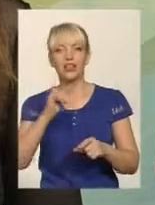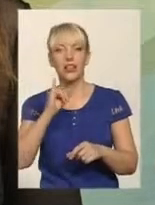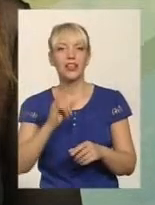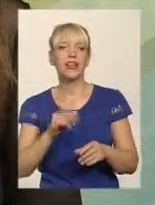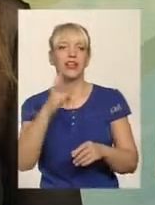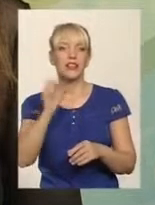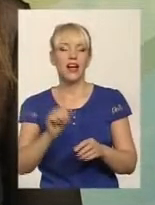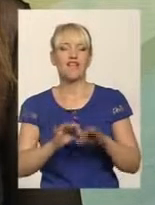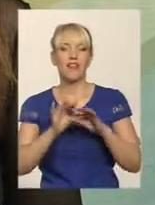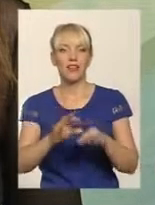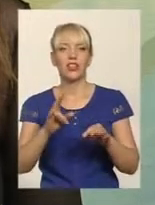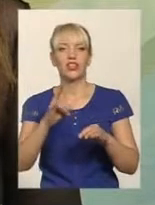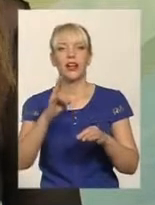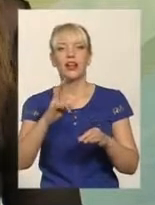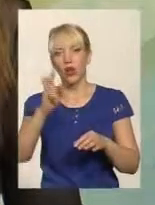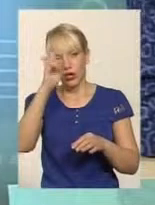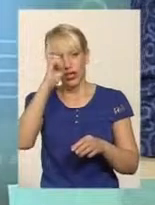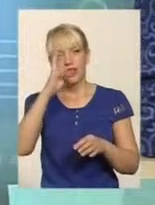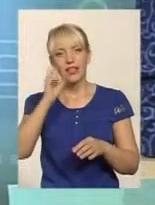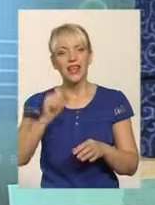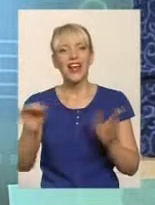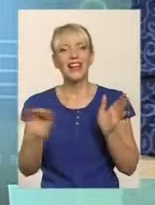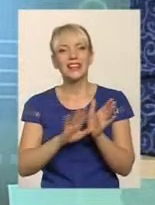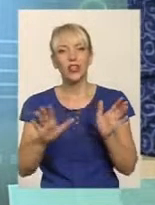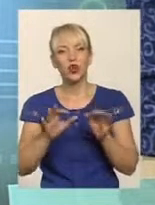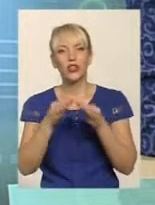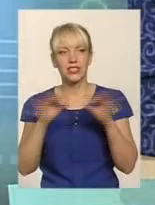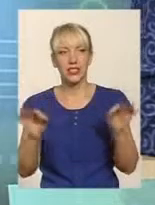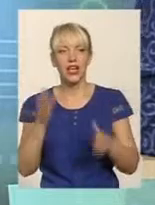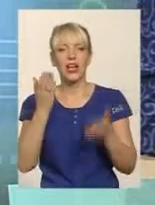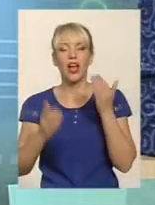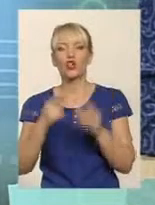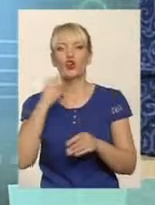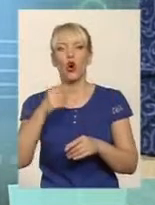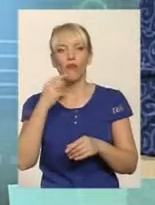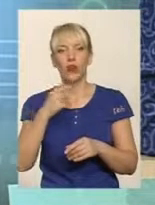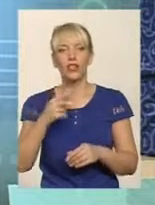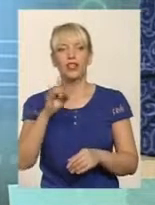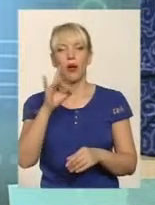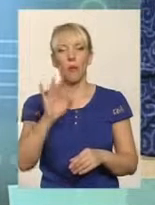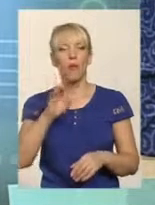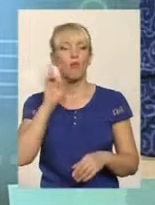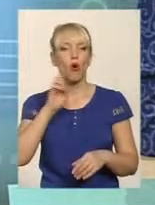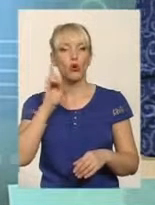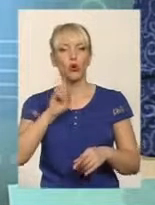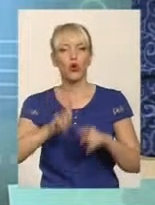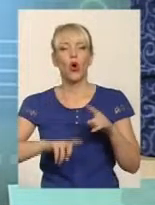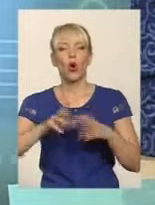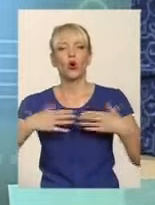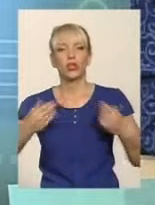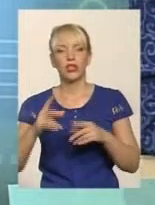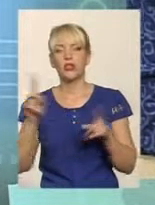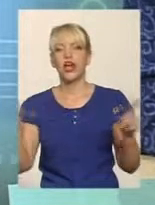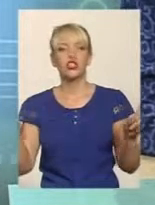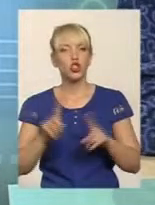енергонезалежність. Людмила Васильовна, якщо говорити про молоду родину, на що вона